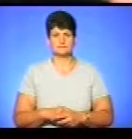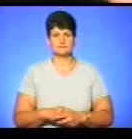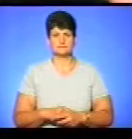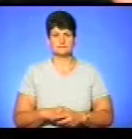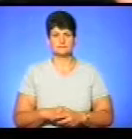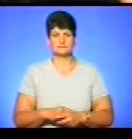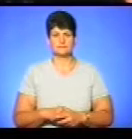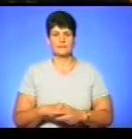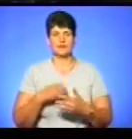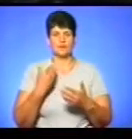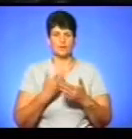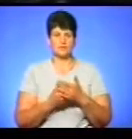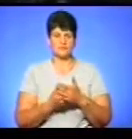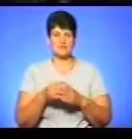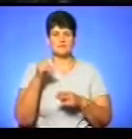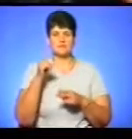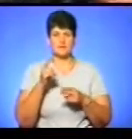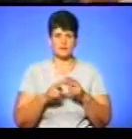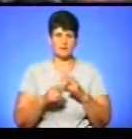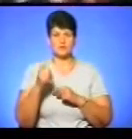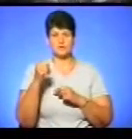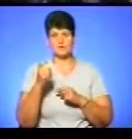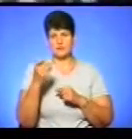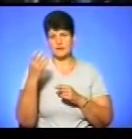А отже, залишився сотий день.